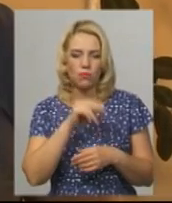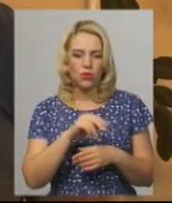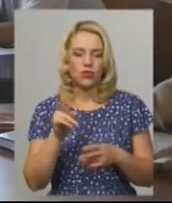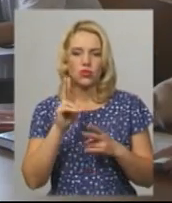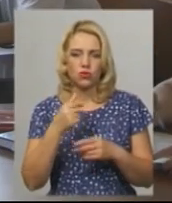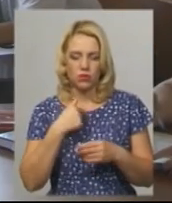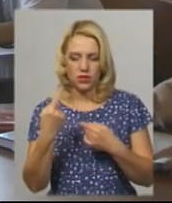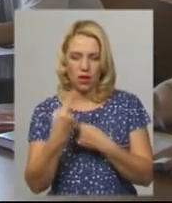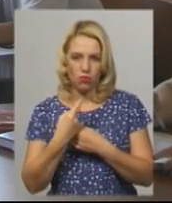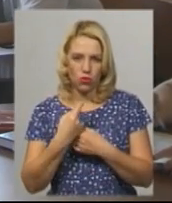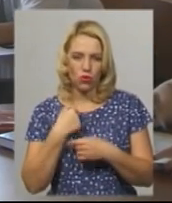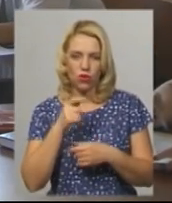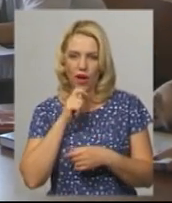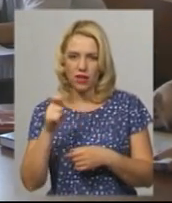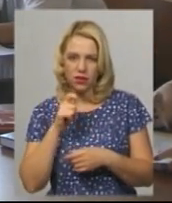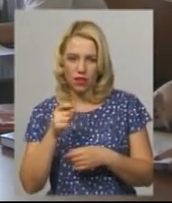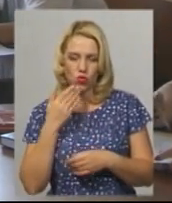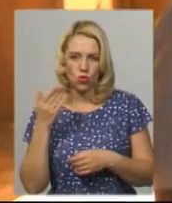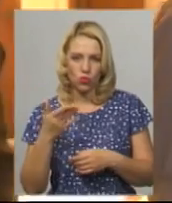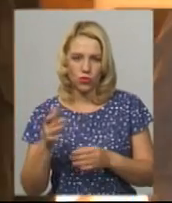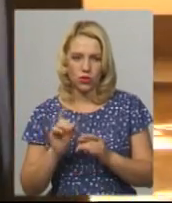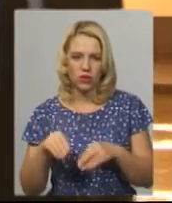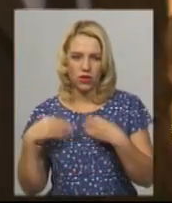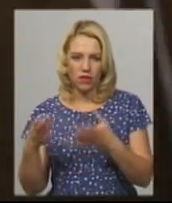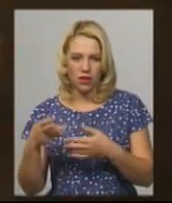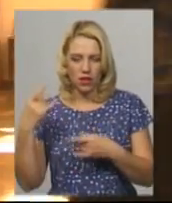таке інше. Прокурор від будь-яких коментарів також відмовився.